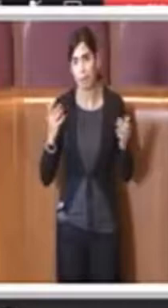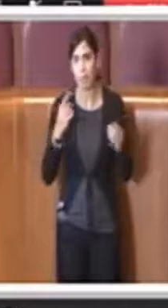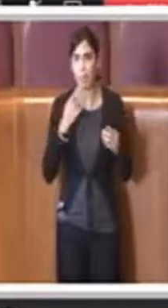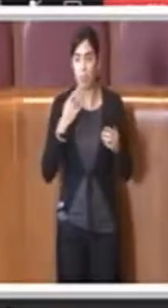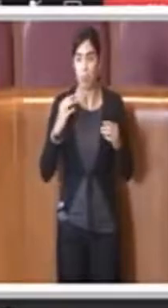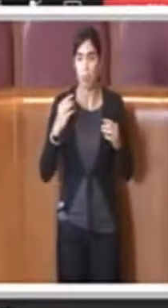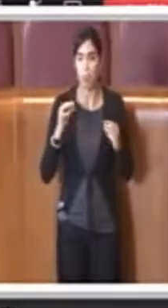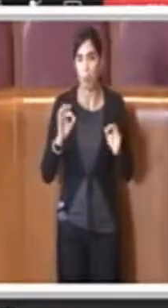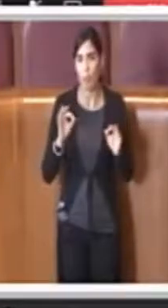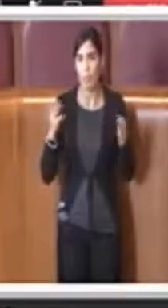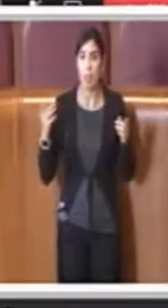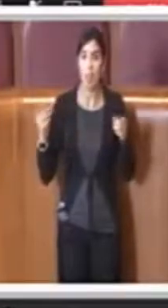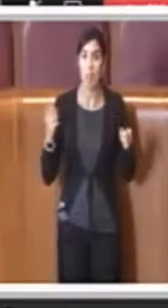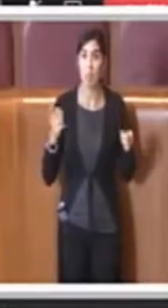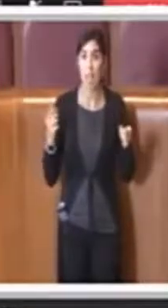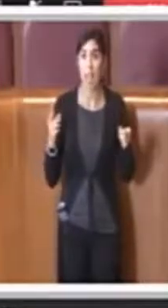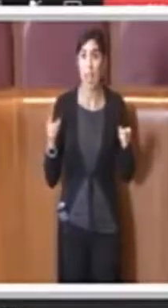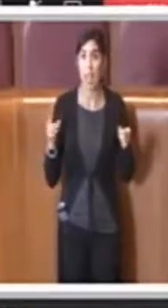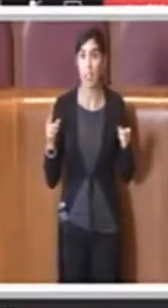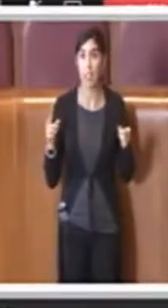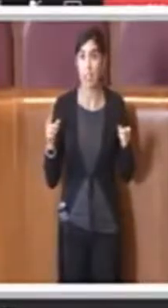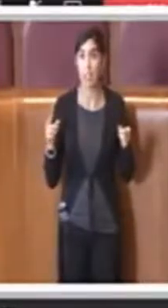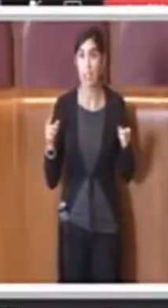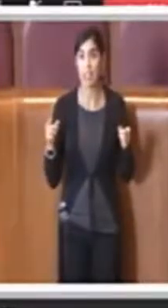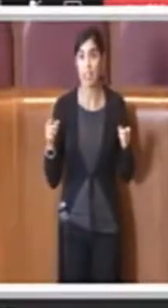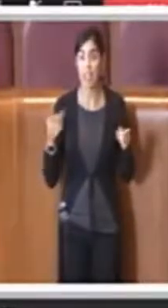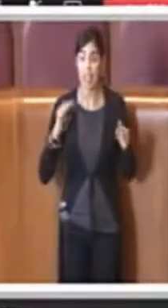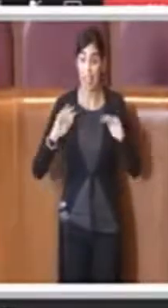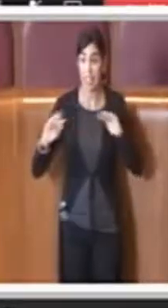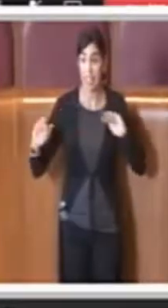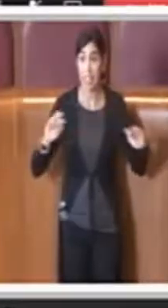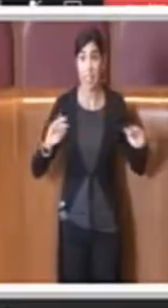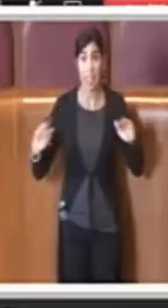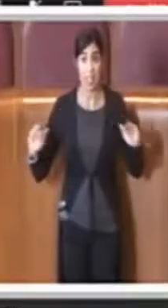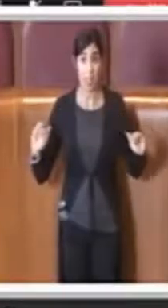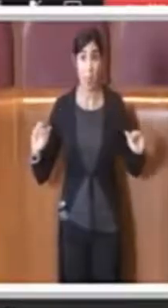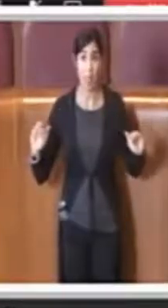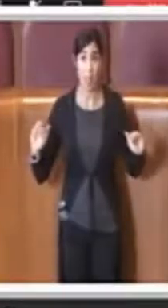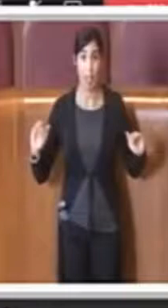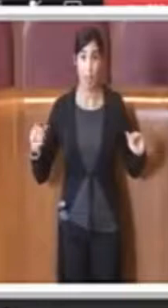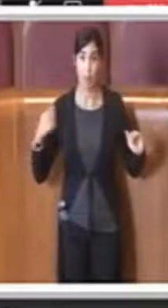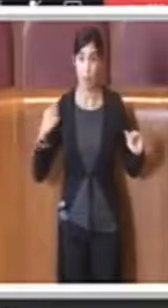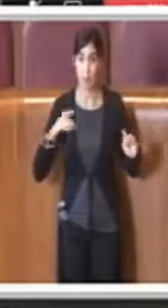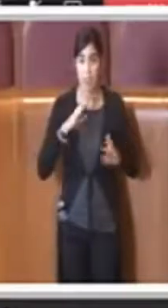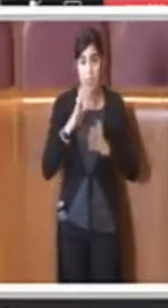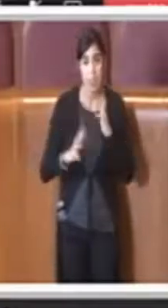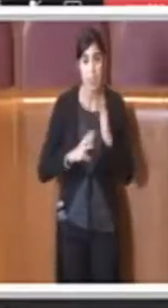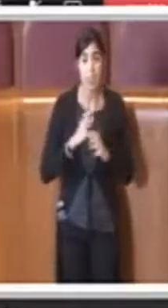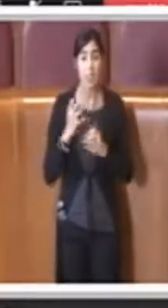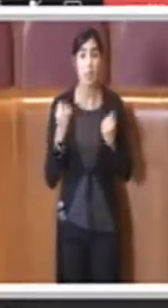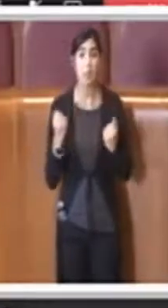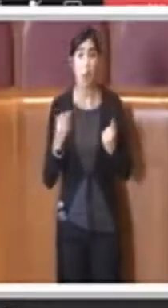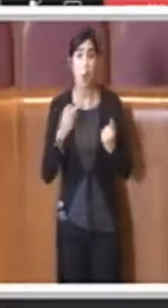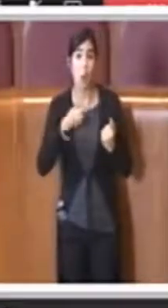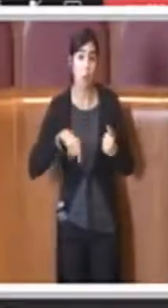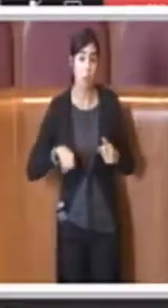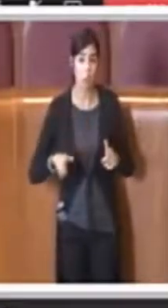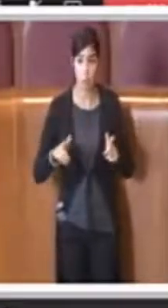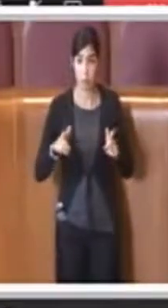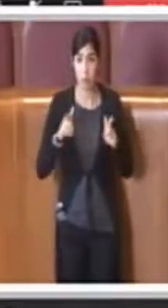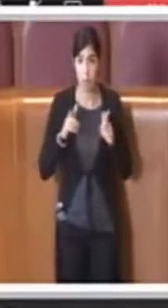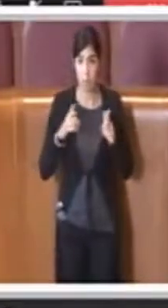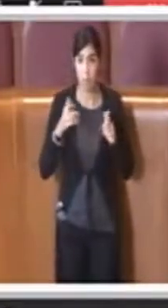difficile distanziamento, anche comunque in tutta questa crisi che stiamo tutti